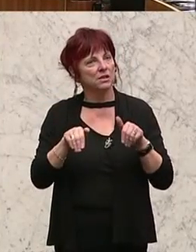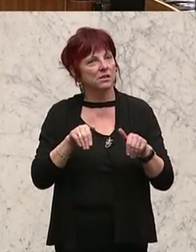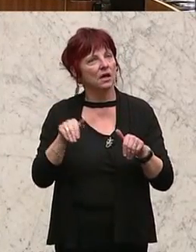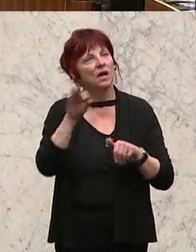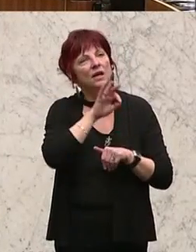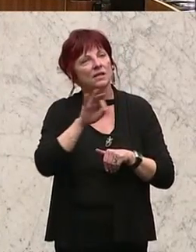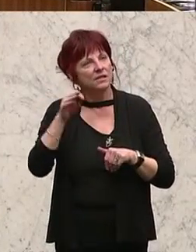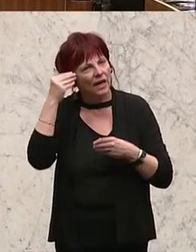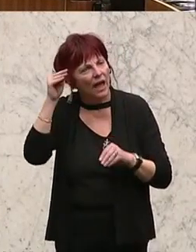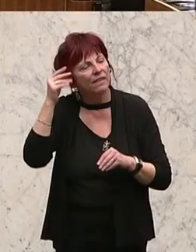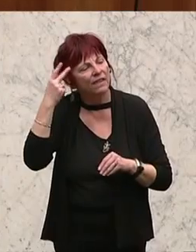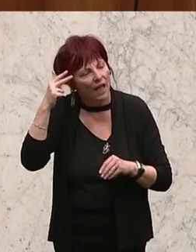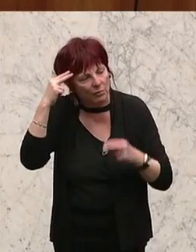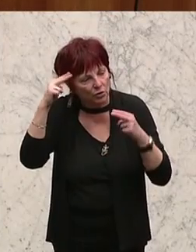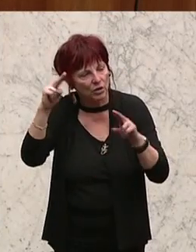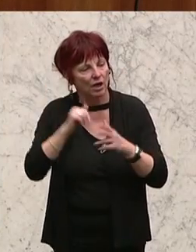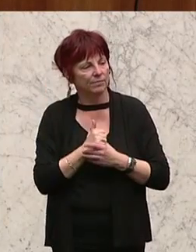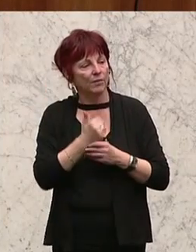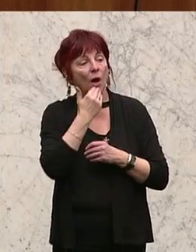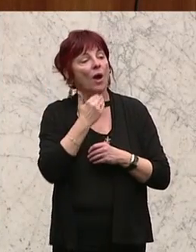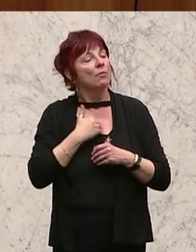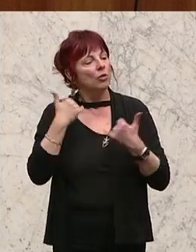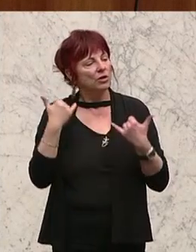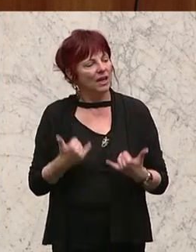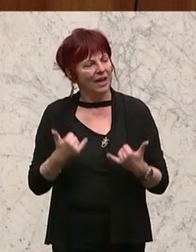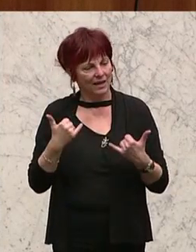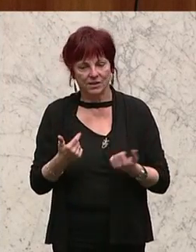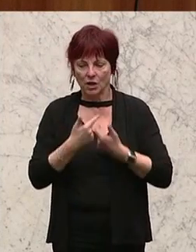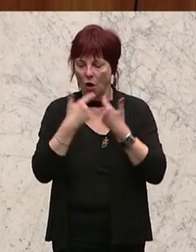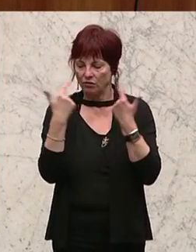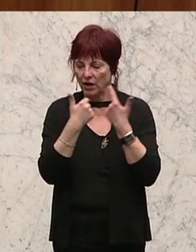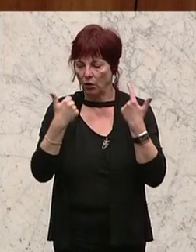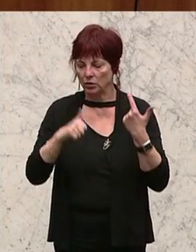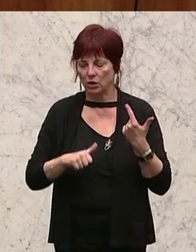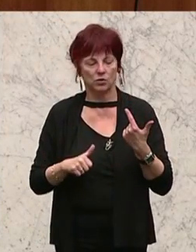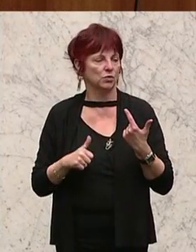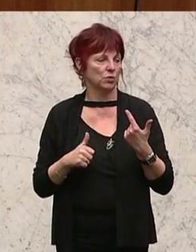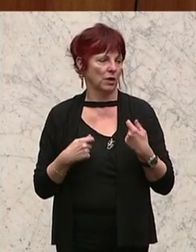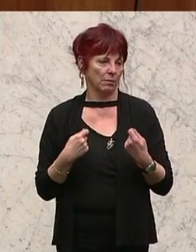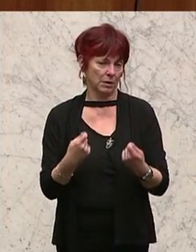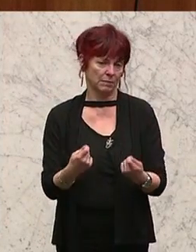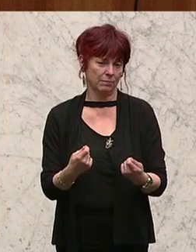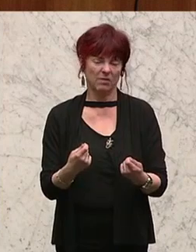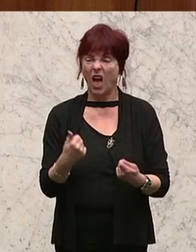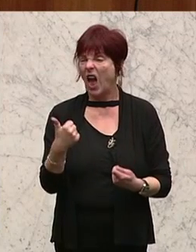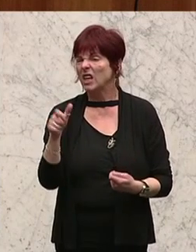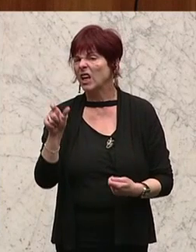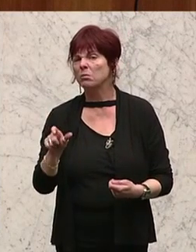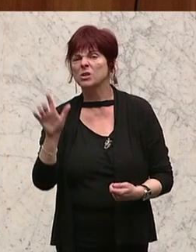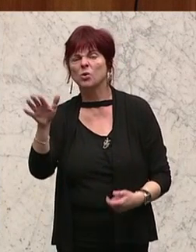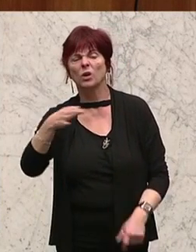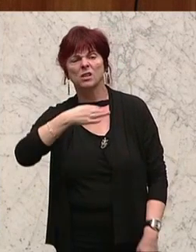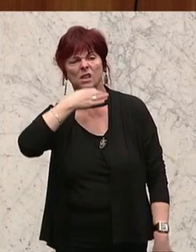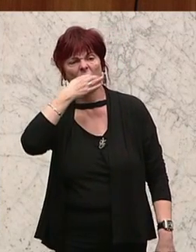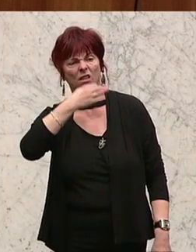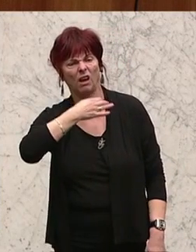ich werde vielleicht ein bisschen versuchen zur Aufklärung beizutragen, denn was hier manches geboten wird, kann ich nur